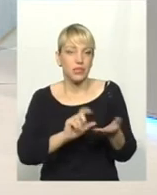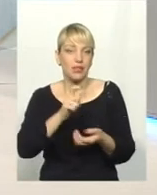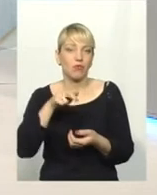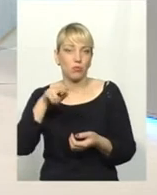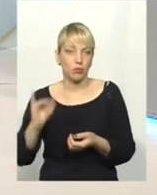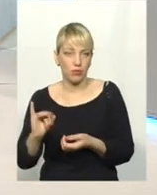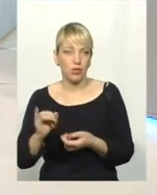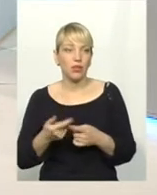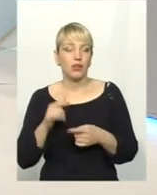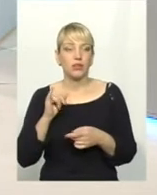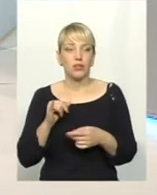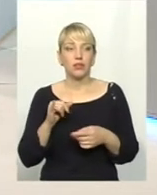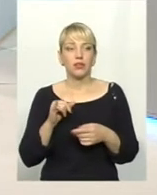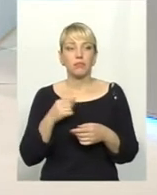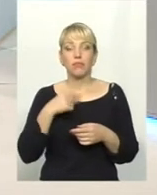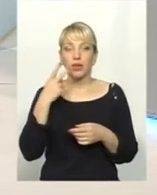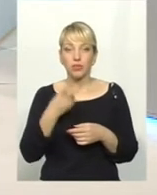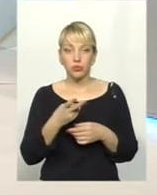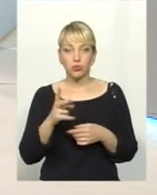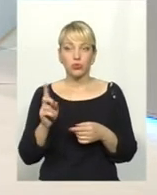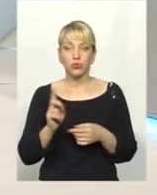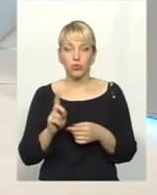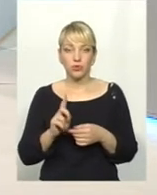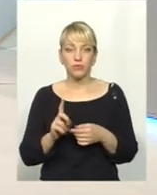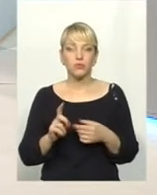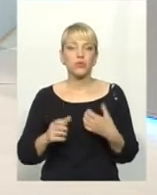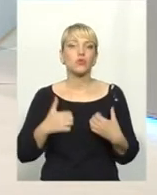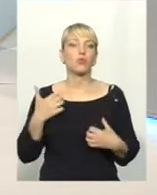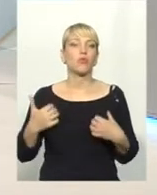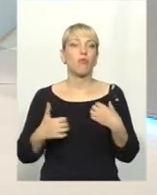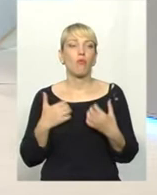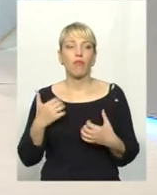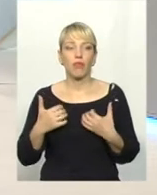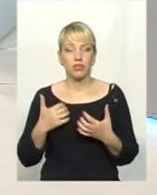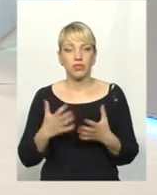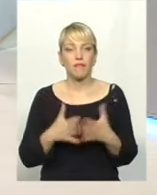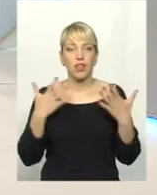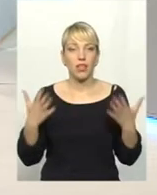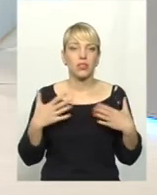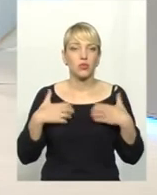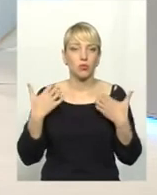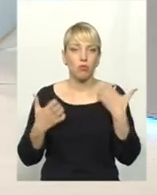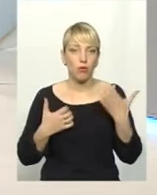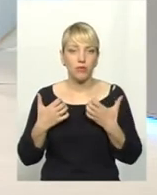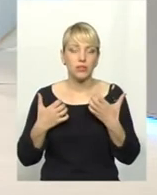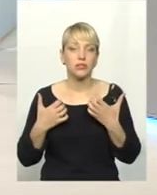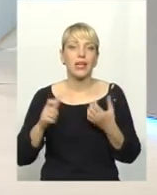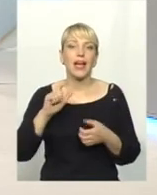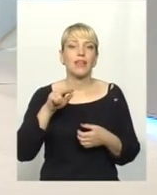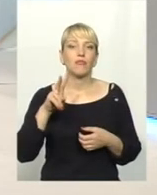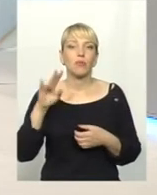бачимо велику стурбованість європейської